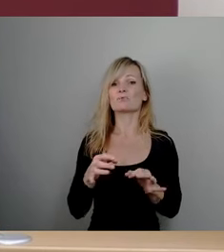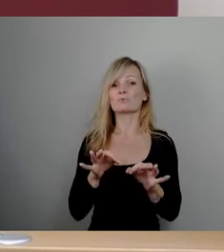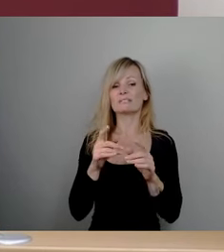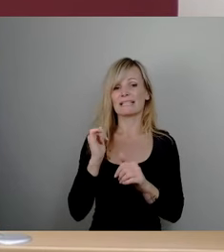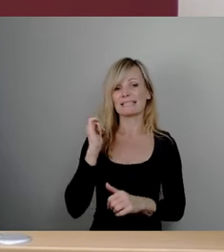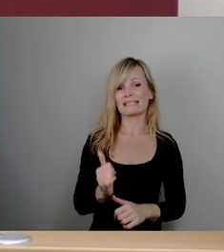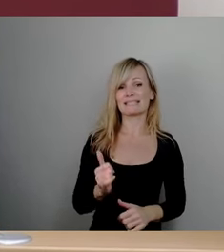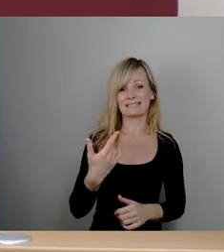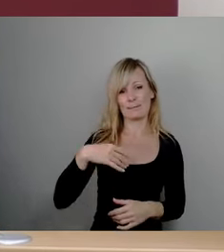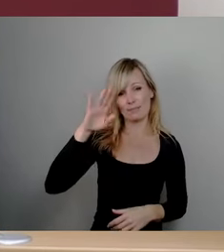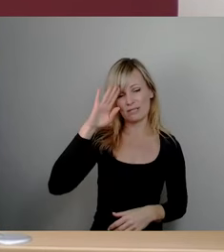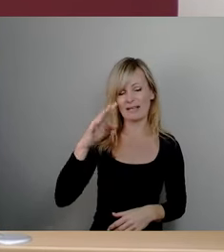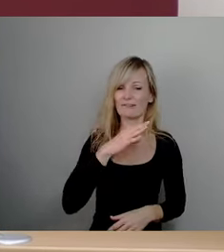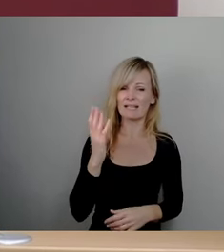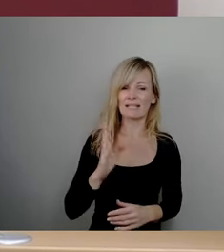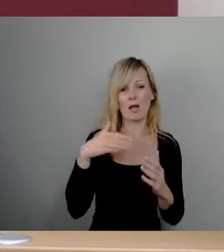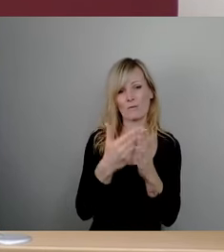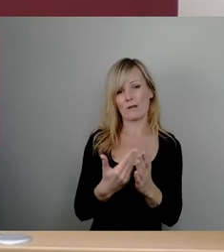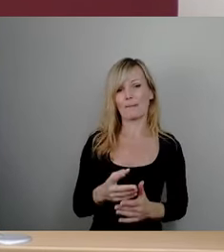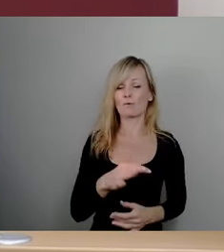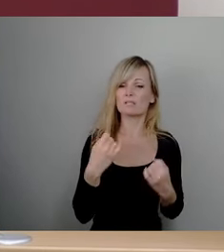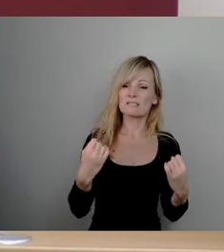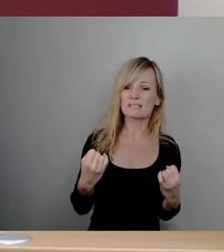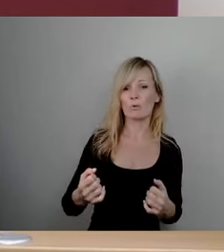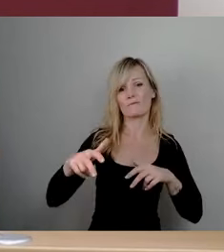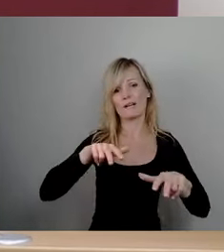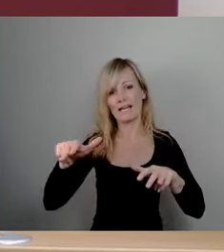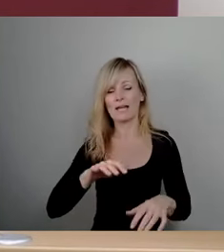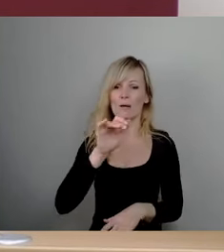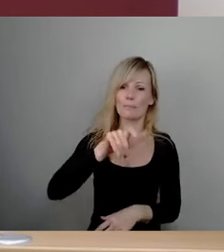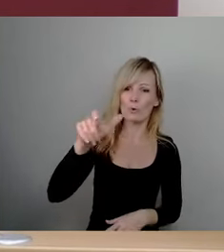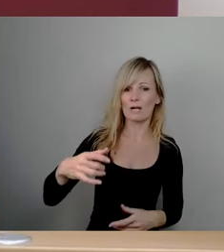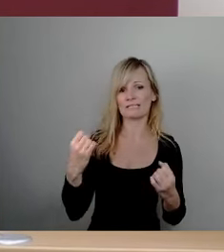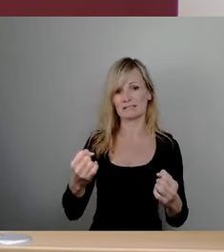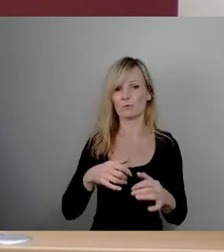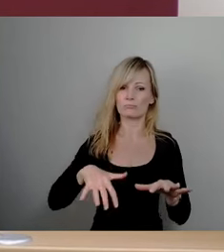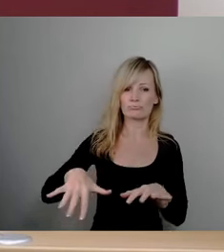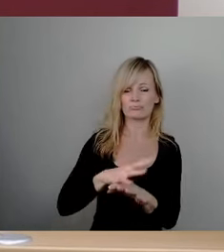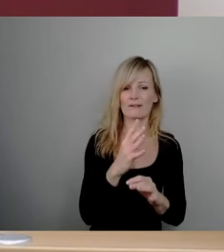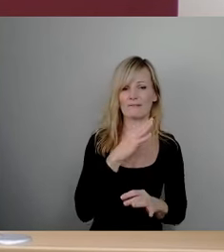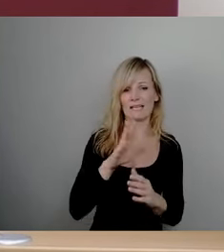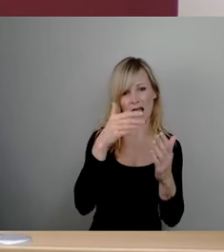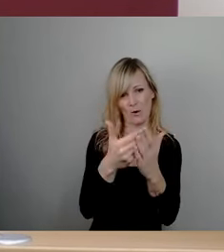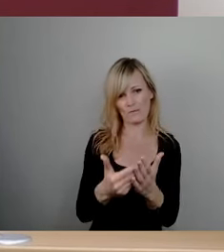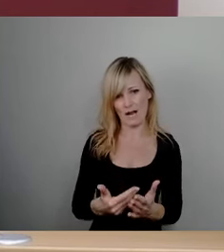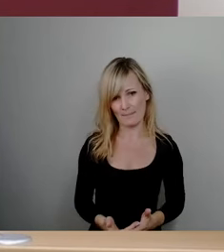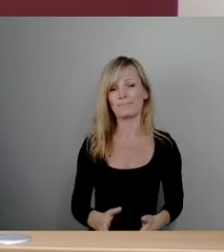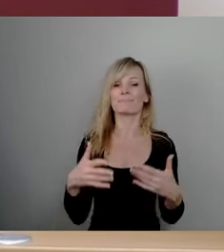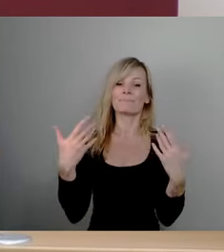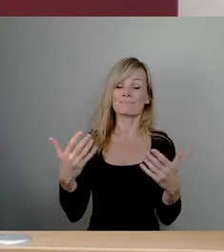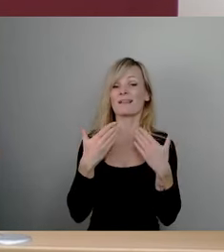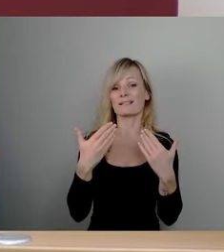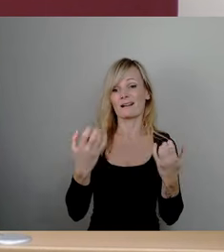Bürgerinnen und Bürger gemeinsam mit der Polizei im Verkehr. Ja, also auch da gibt es, da wir dankenswerterweise so viele Grünanlagen und Spielplätze